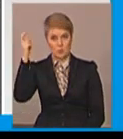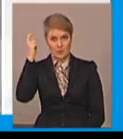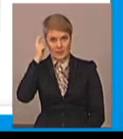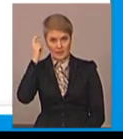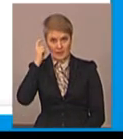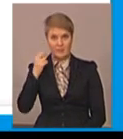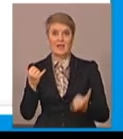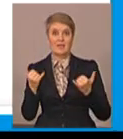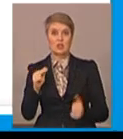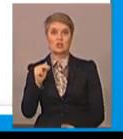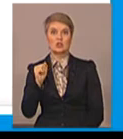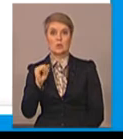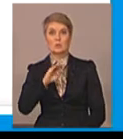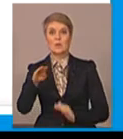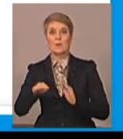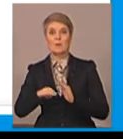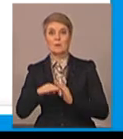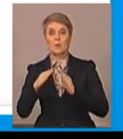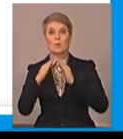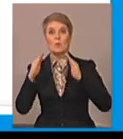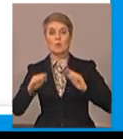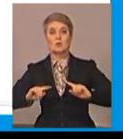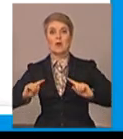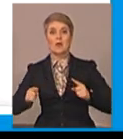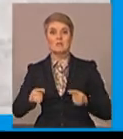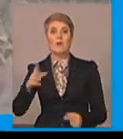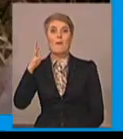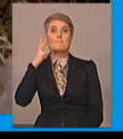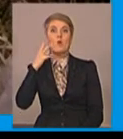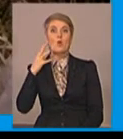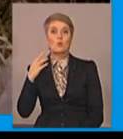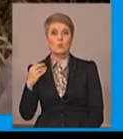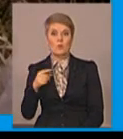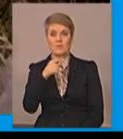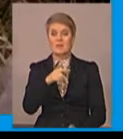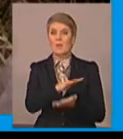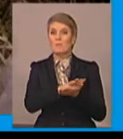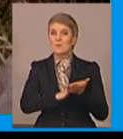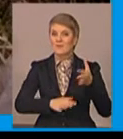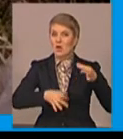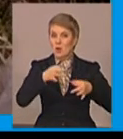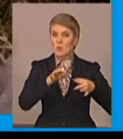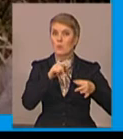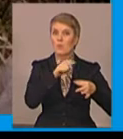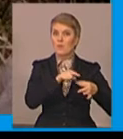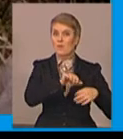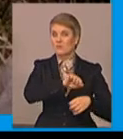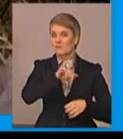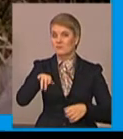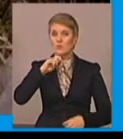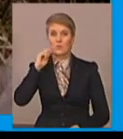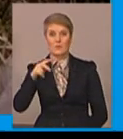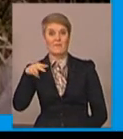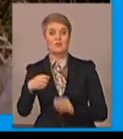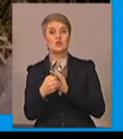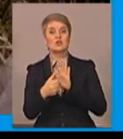Нині Микола Чаус під домашнім арештом у Молдові. Там триває судовий процес щодо його екстрадиції в Україну. Нагадаю, у 2016